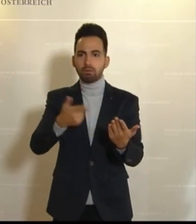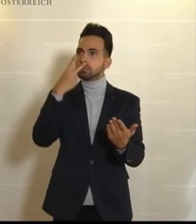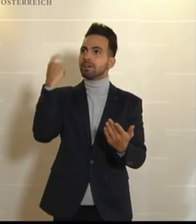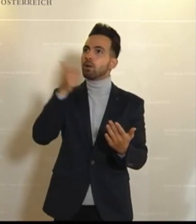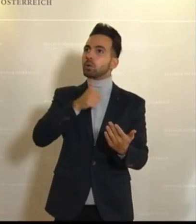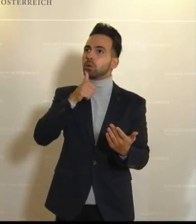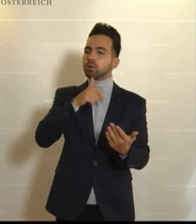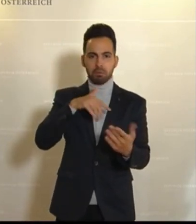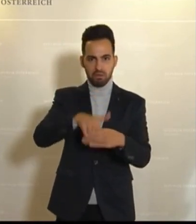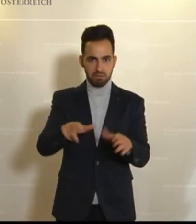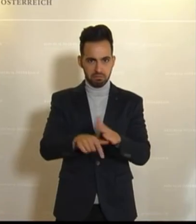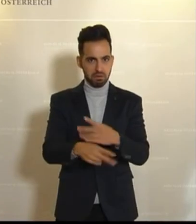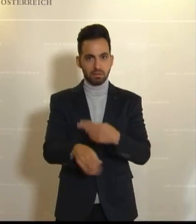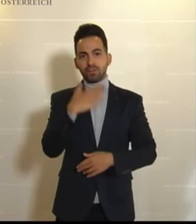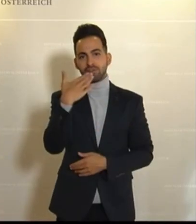verkauft wird. Vielen Dank.